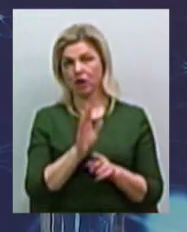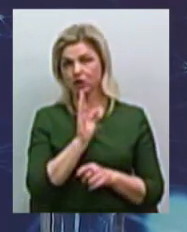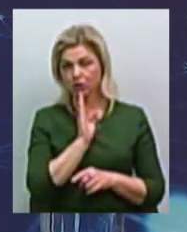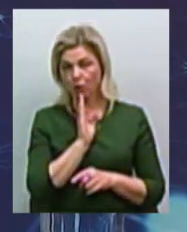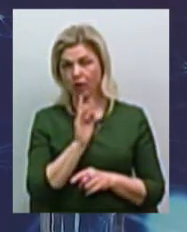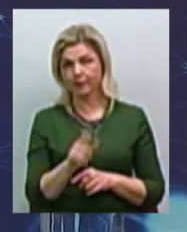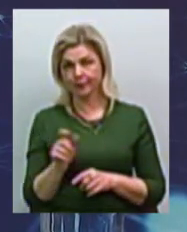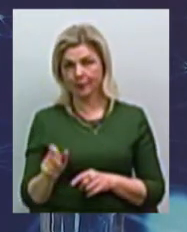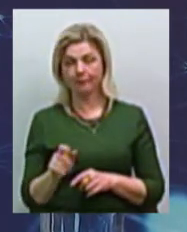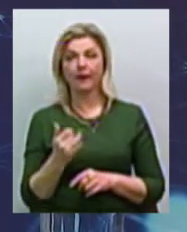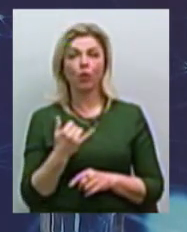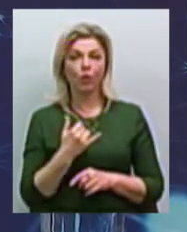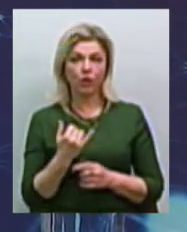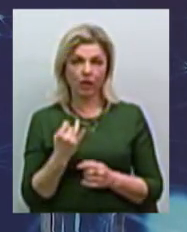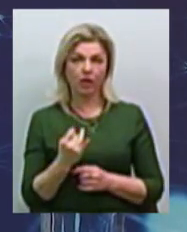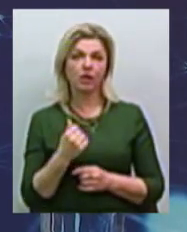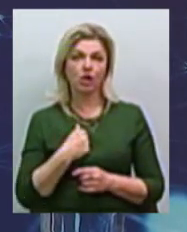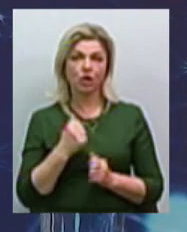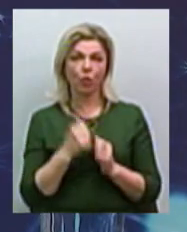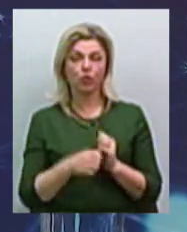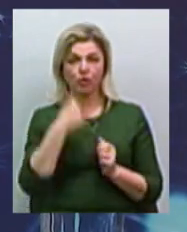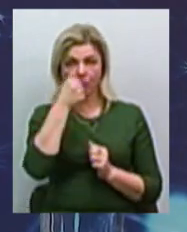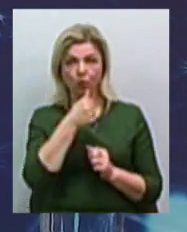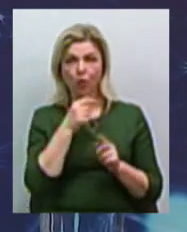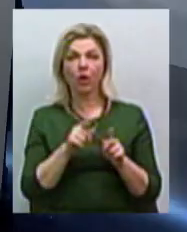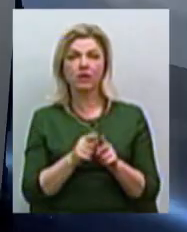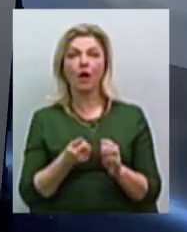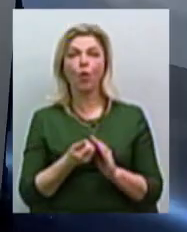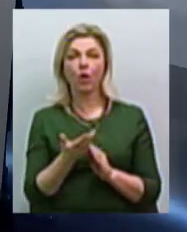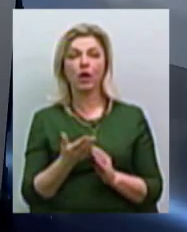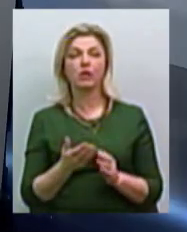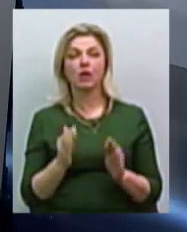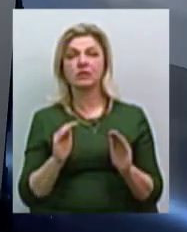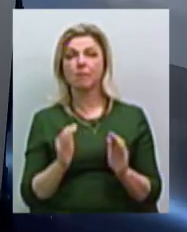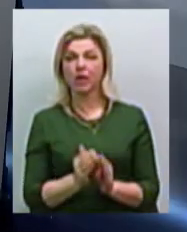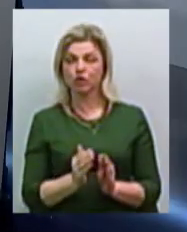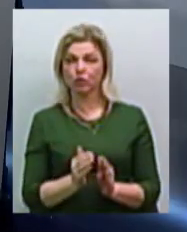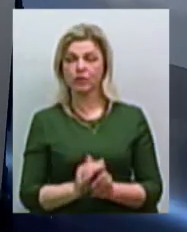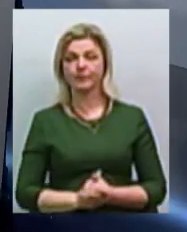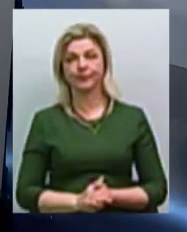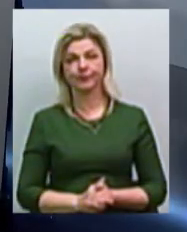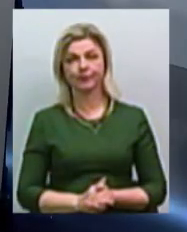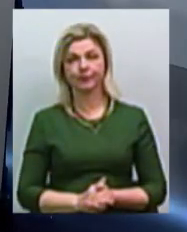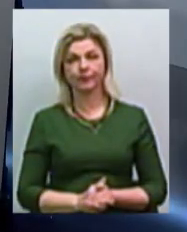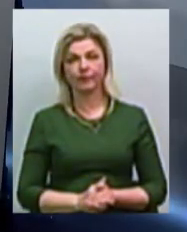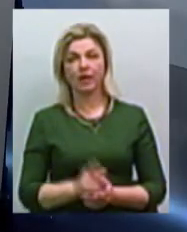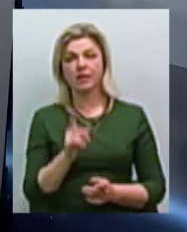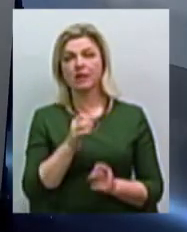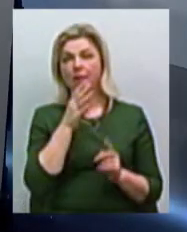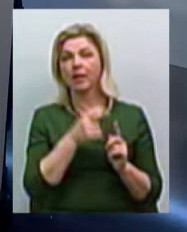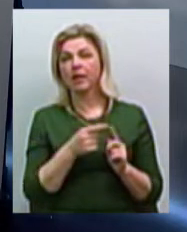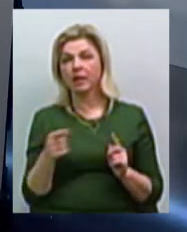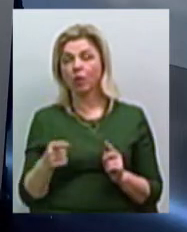І, звичайно, що, на жаль, з кожним роком така кількість осіб зменшується. За період з